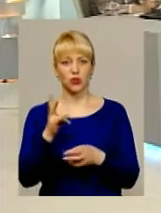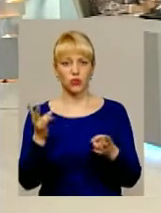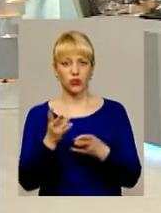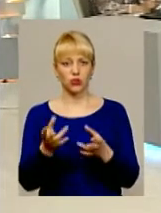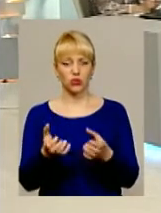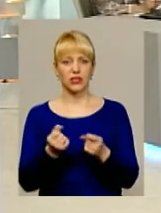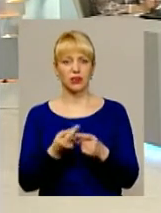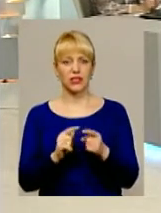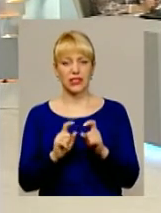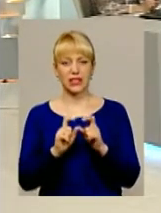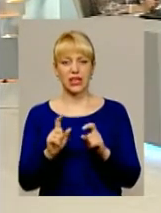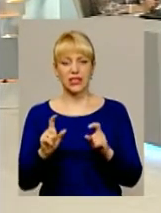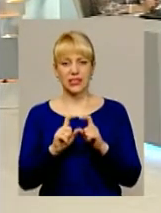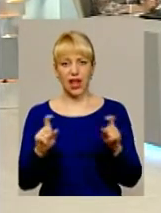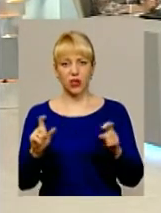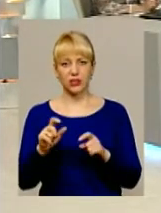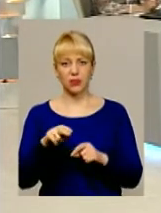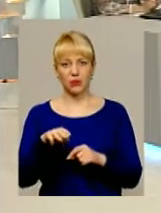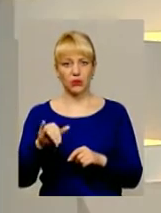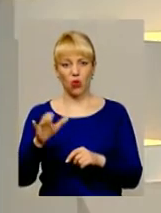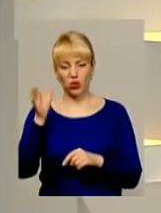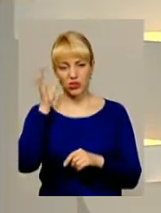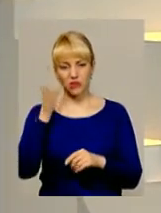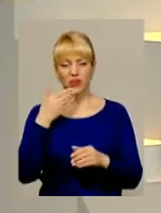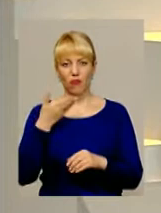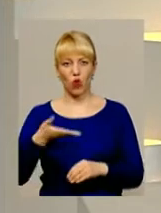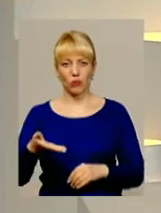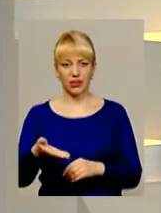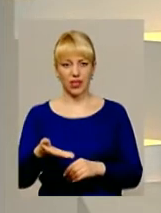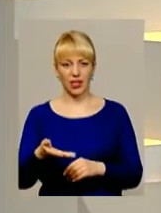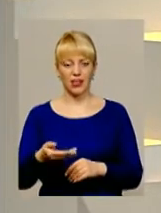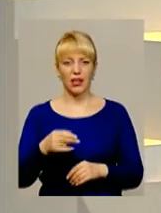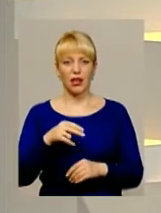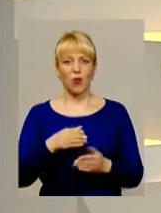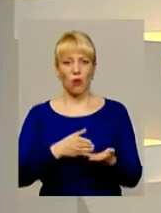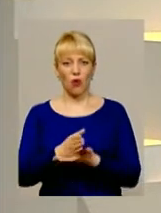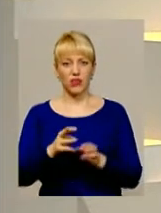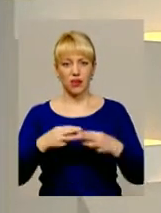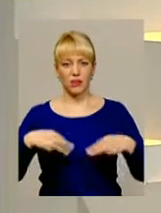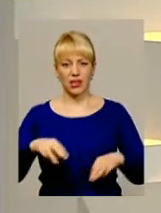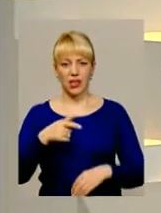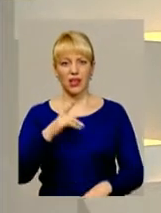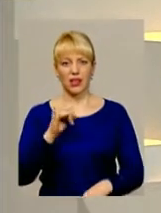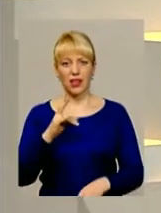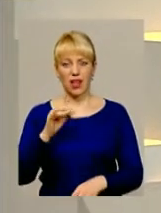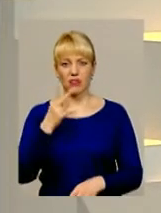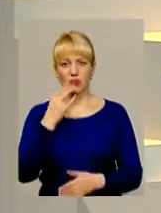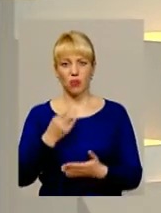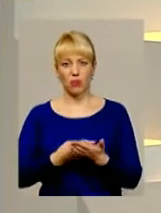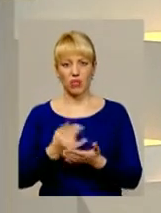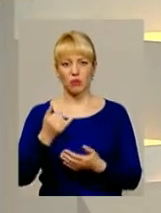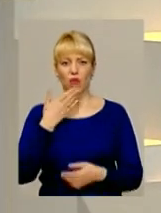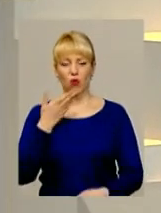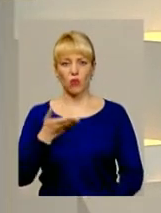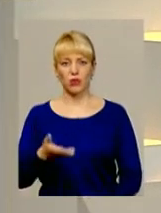утримувати ті заклади профтехосвіти, в коментарі профільного міністра Лілії Гриневич зараз побачимо в